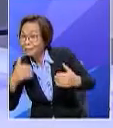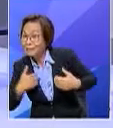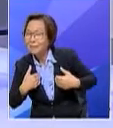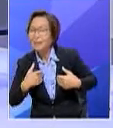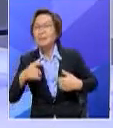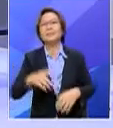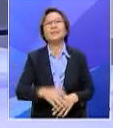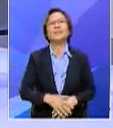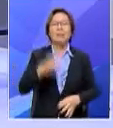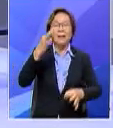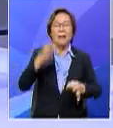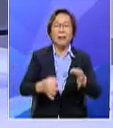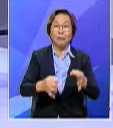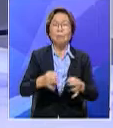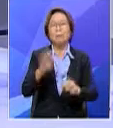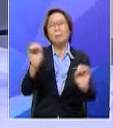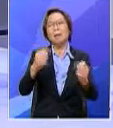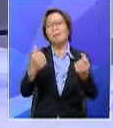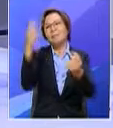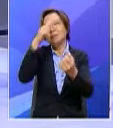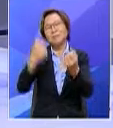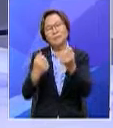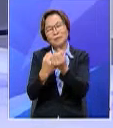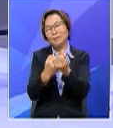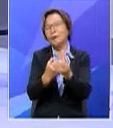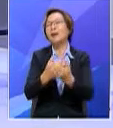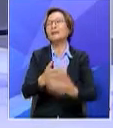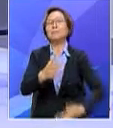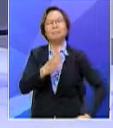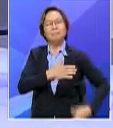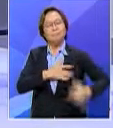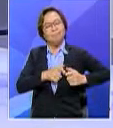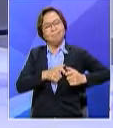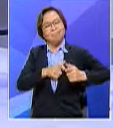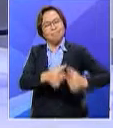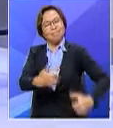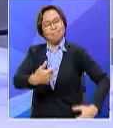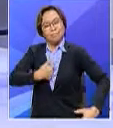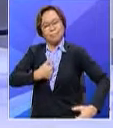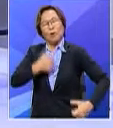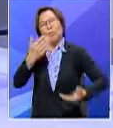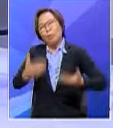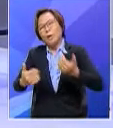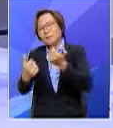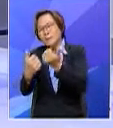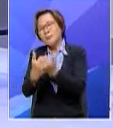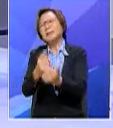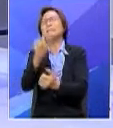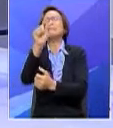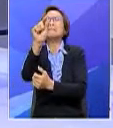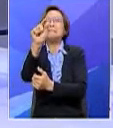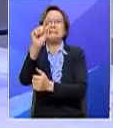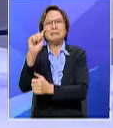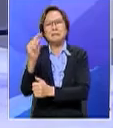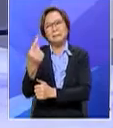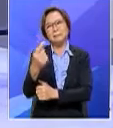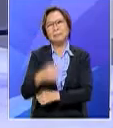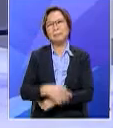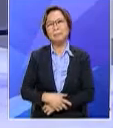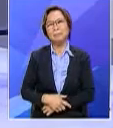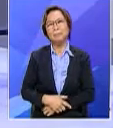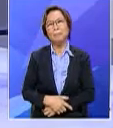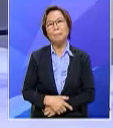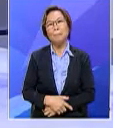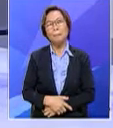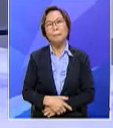selama ni kalau ikutkan memang begitulah maksudnya atas inisiatif sendiri mungkin ada dokongan tapi tidaklah begitu besar dan saya kira